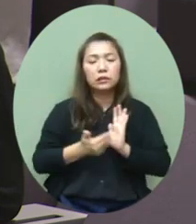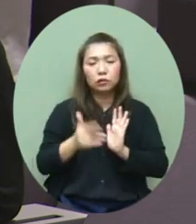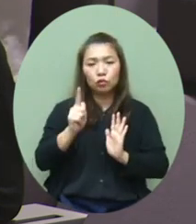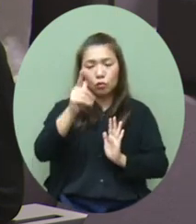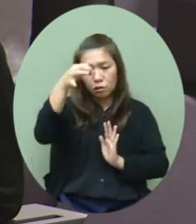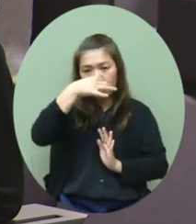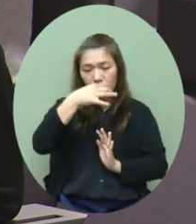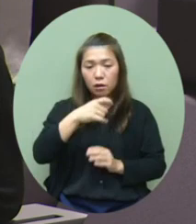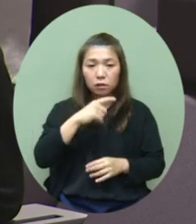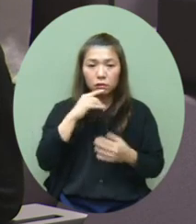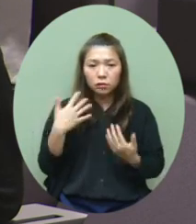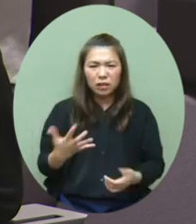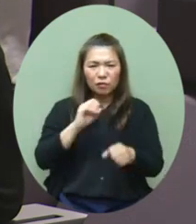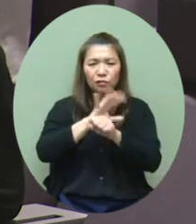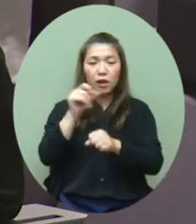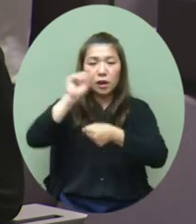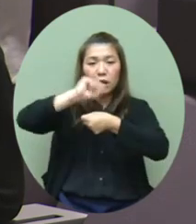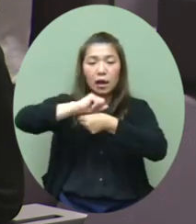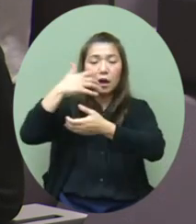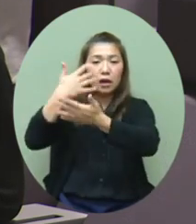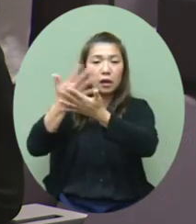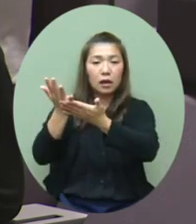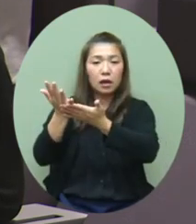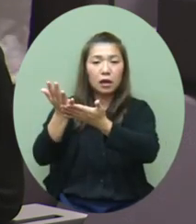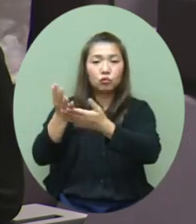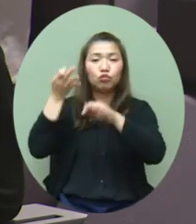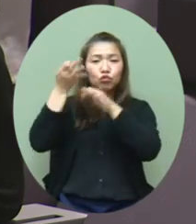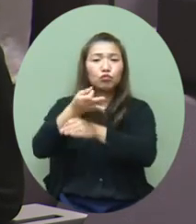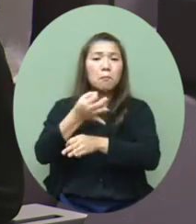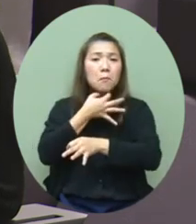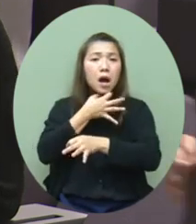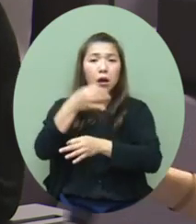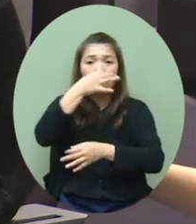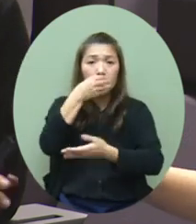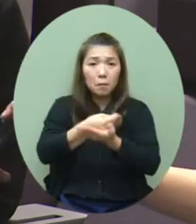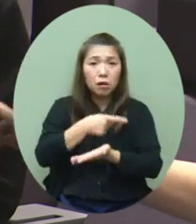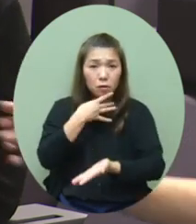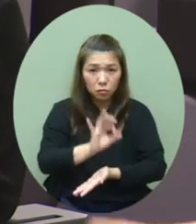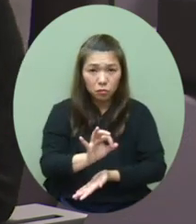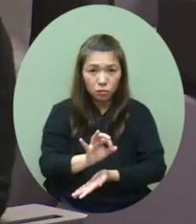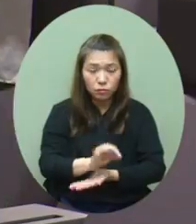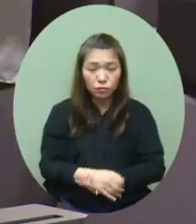疫情下還有沒有採購更加多未註冊的藥物呢麻煩你